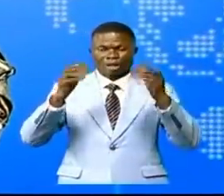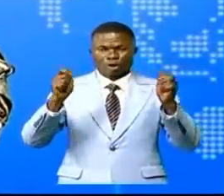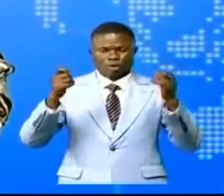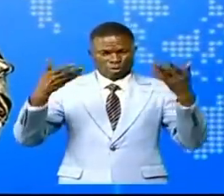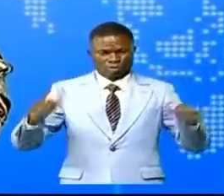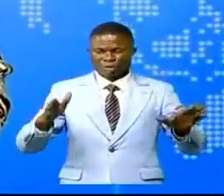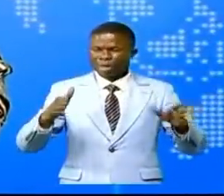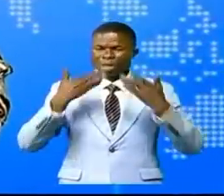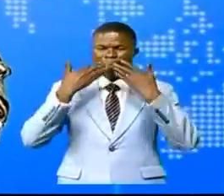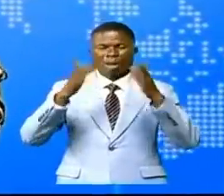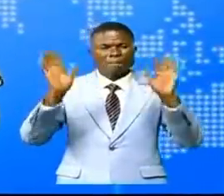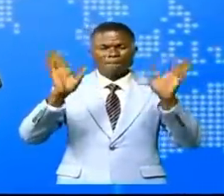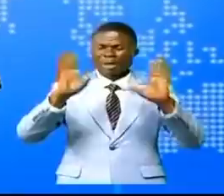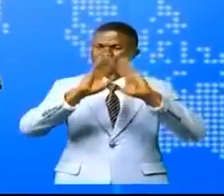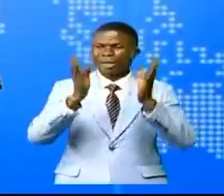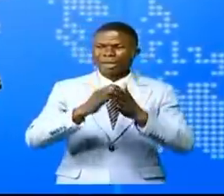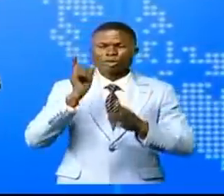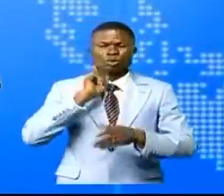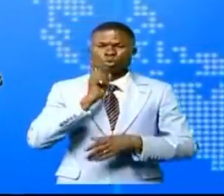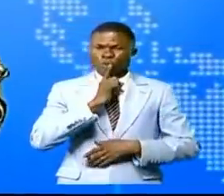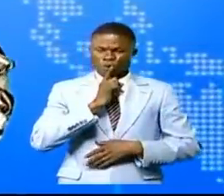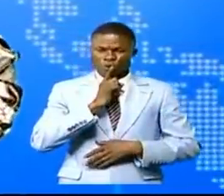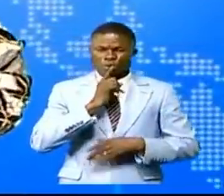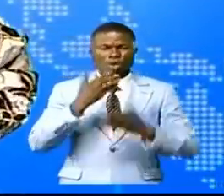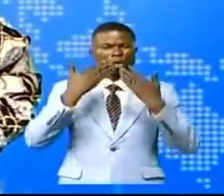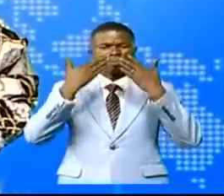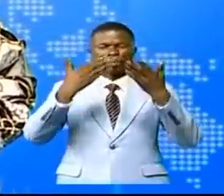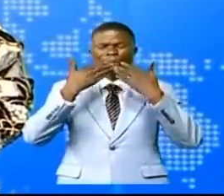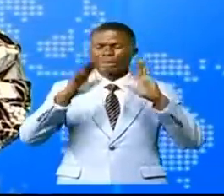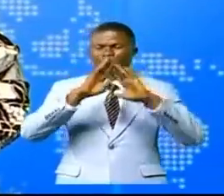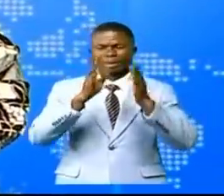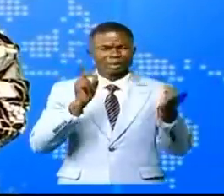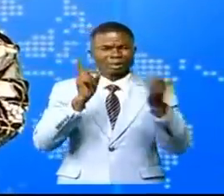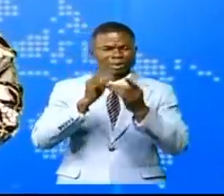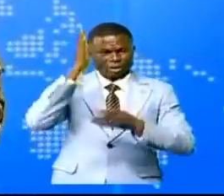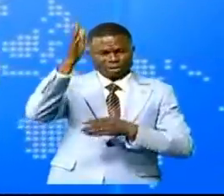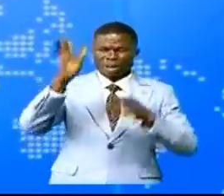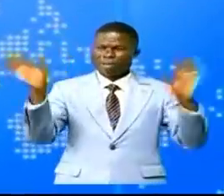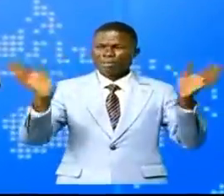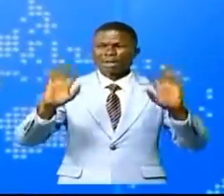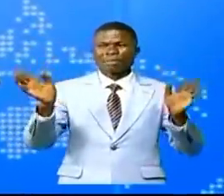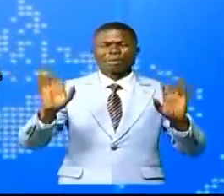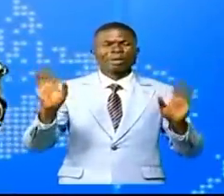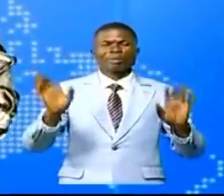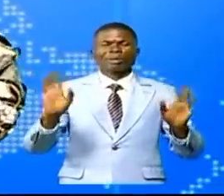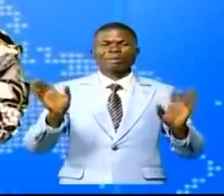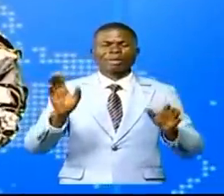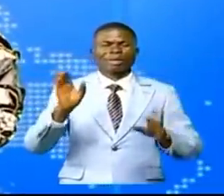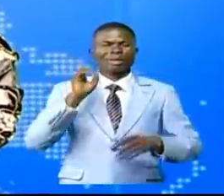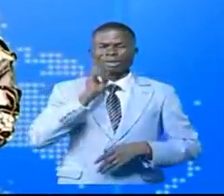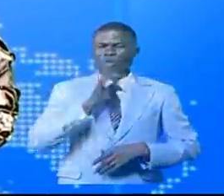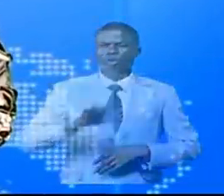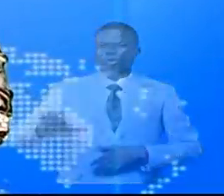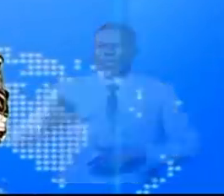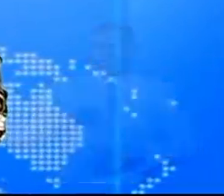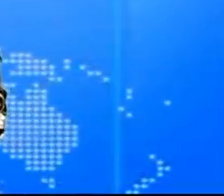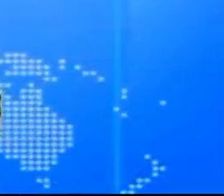'informations que j'ai eu l'impression de vous présenter on se retrouve demain la même heure au revoir et très bonne suite des programmes sur nos antennes